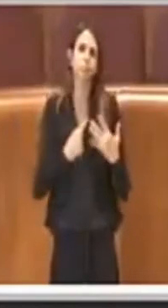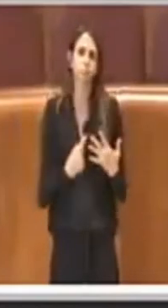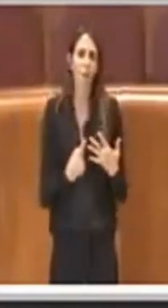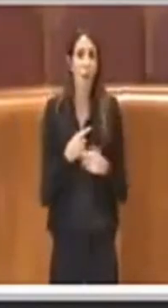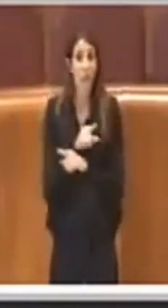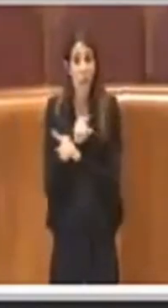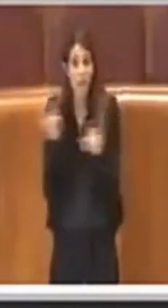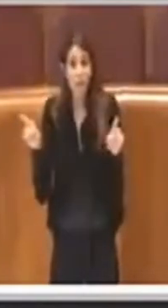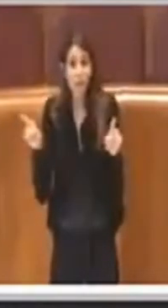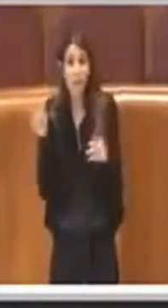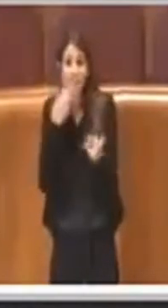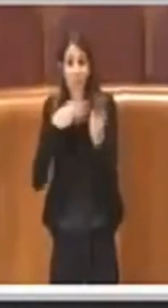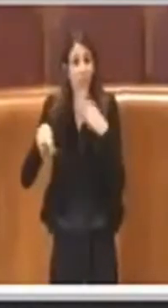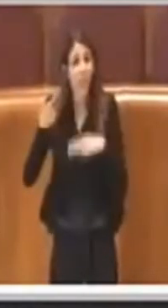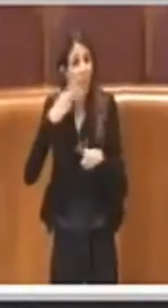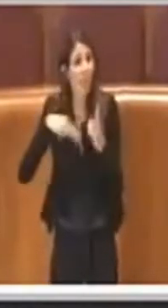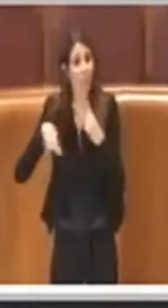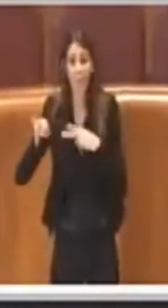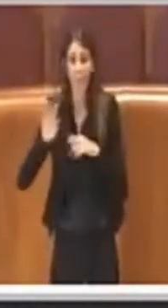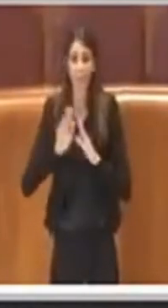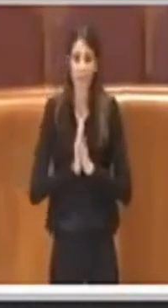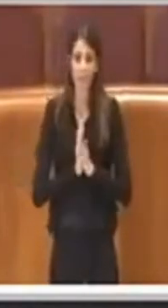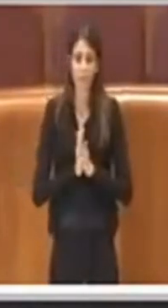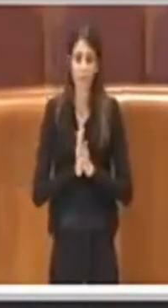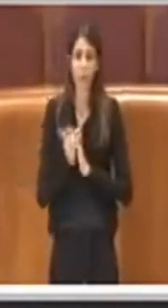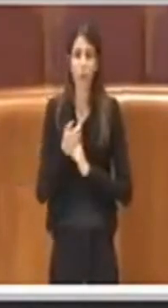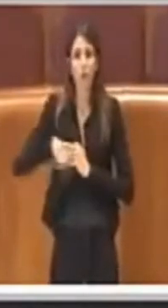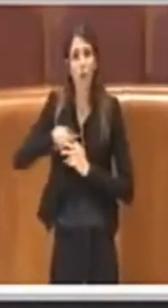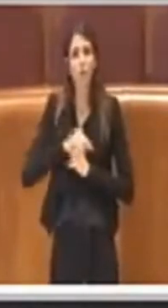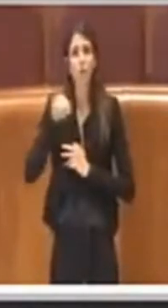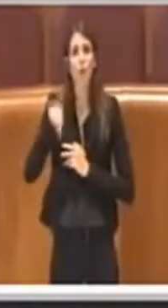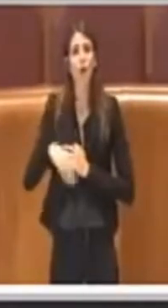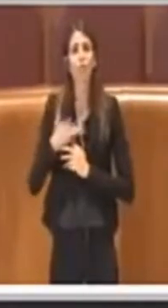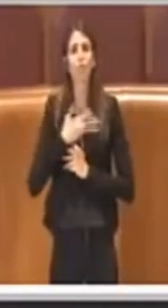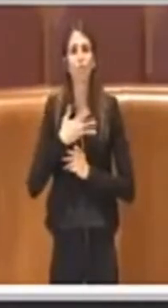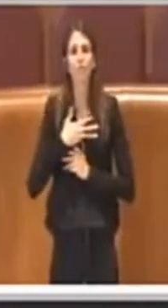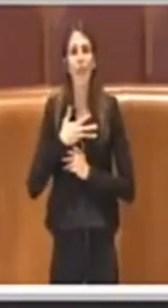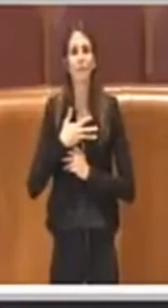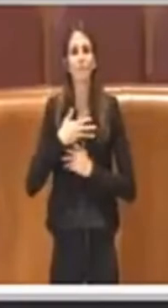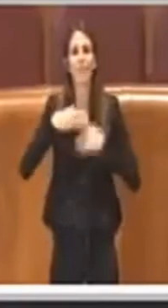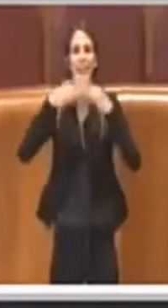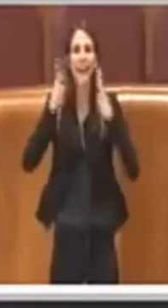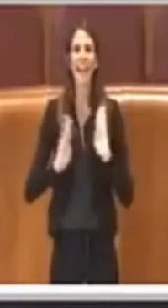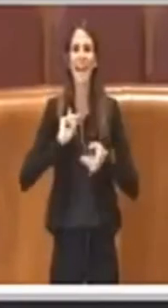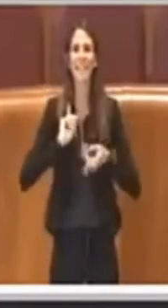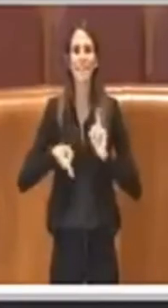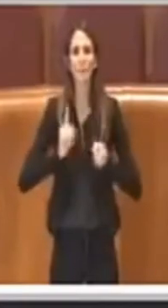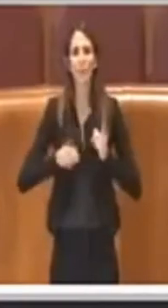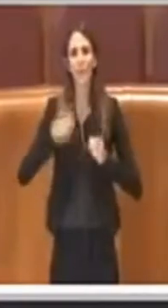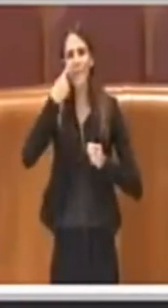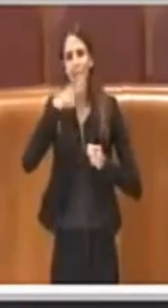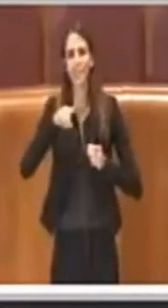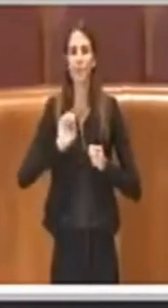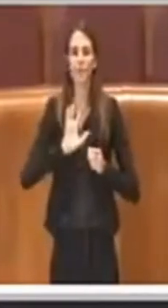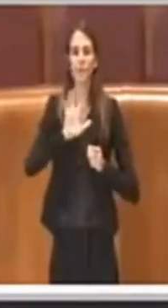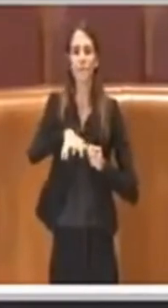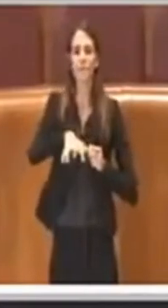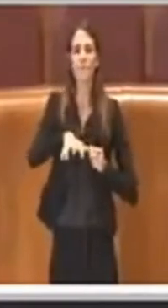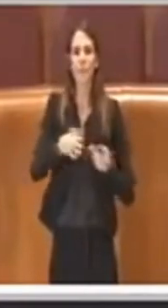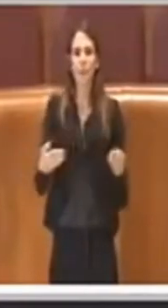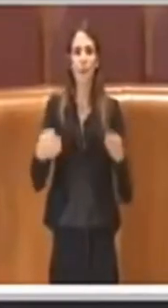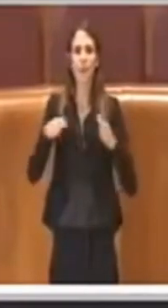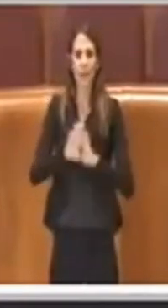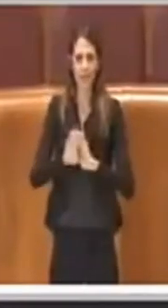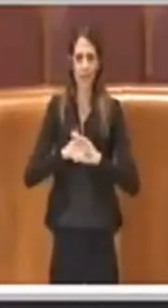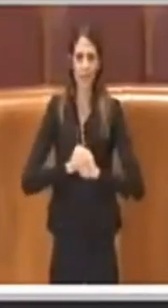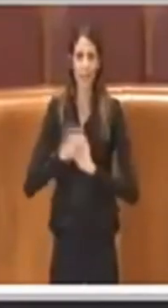a quelle che dicevate voi. Noi oggi abbiamo dei ghetti, le case popolari sono dei ghetti, cosa vi fa pensare che se